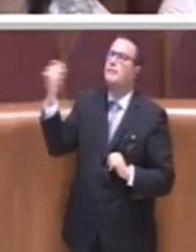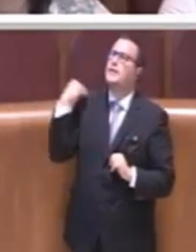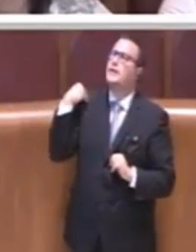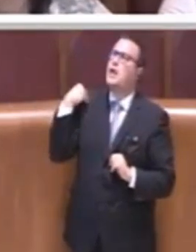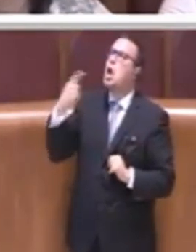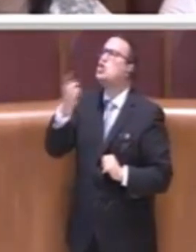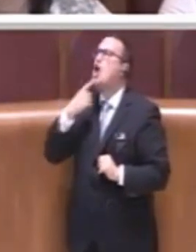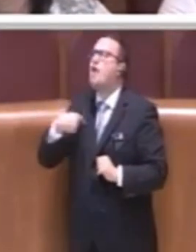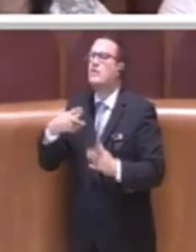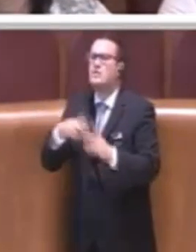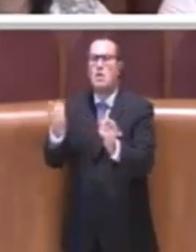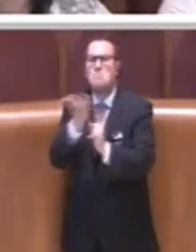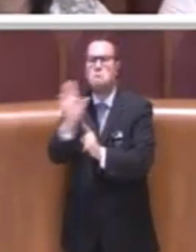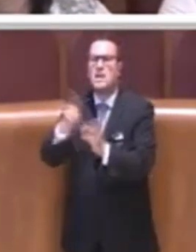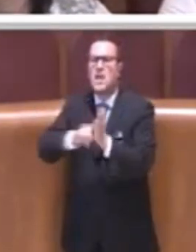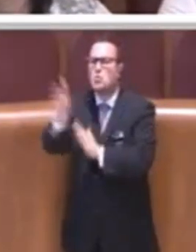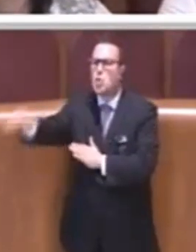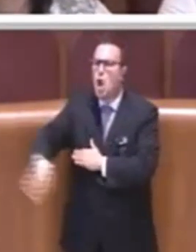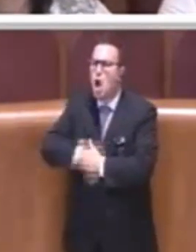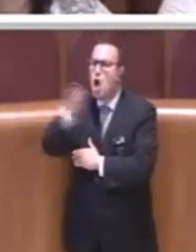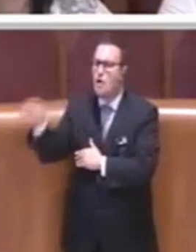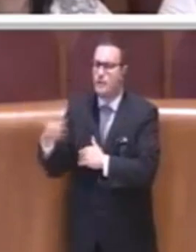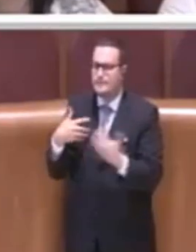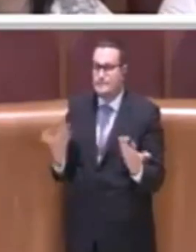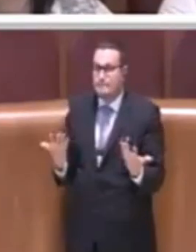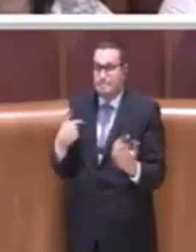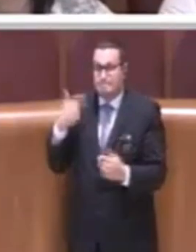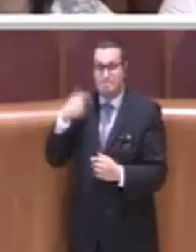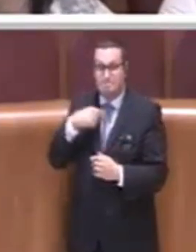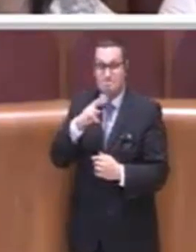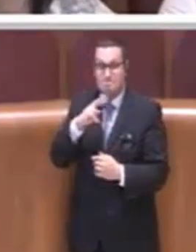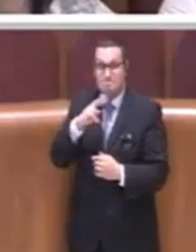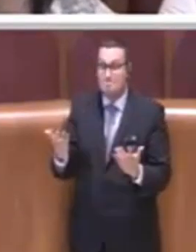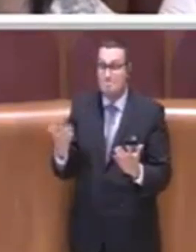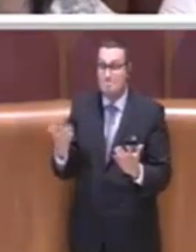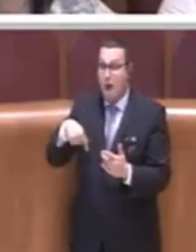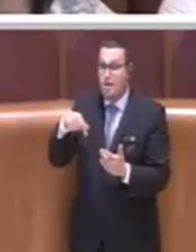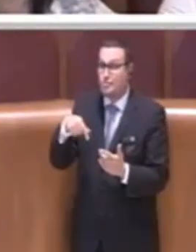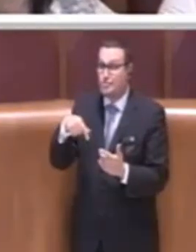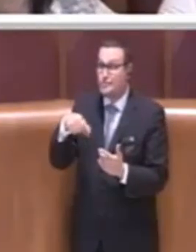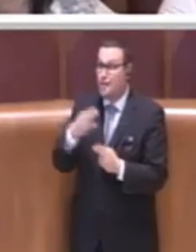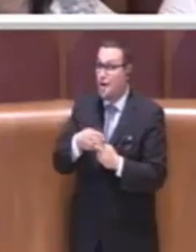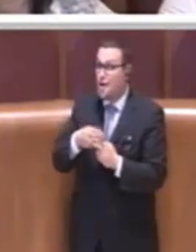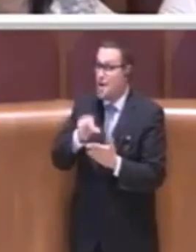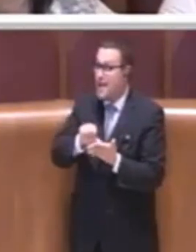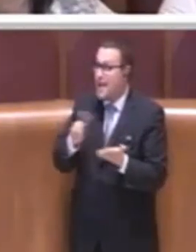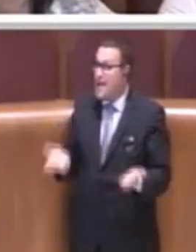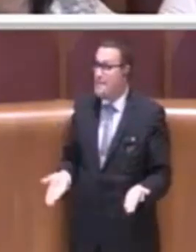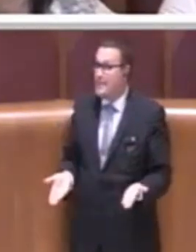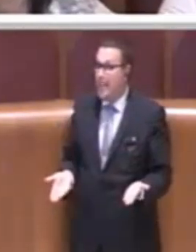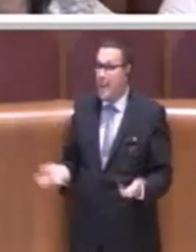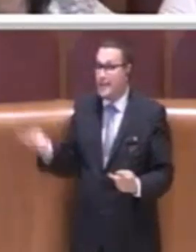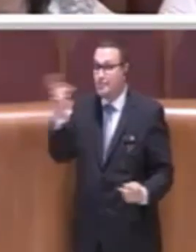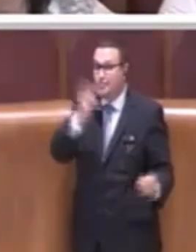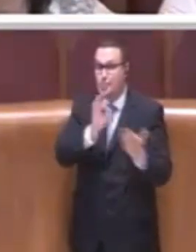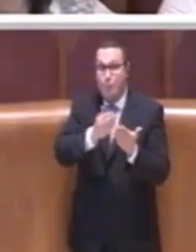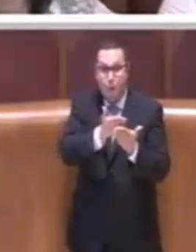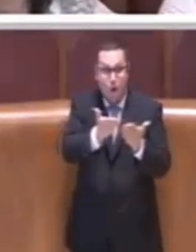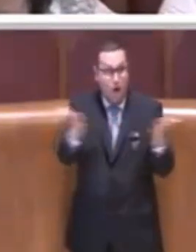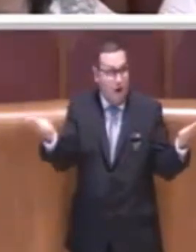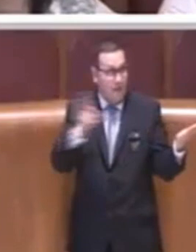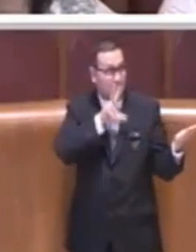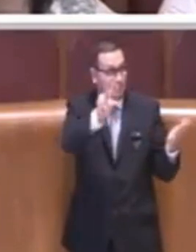mi dovete dire quello che avete fatto. Io so che oggi Roma Capitale sta cercando di dire alle scuole,